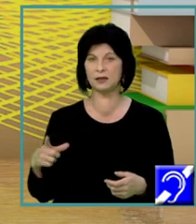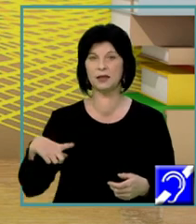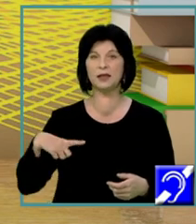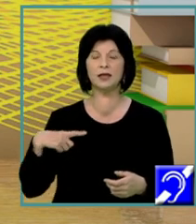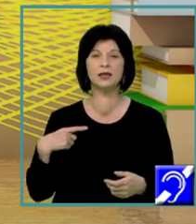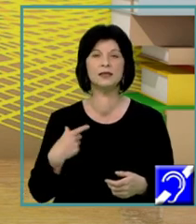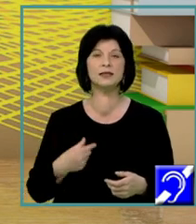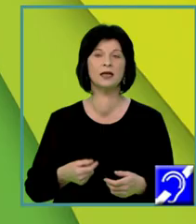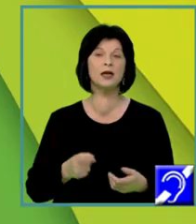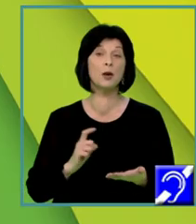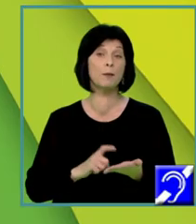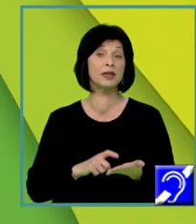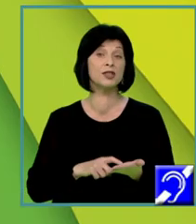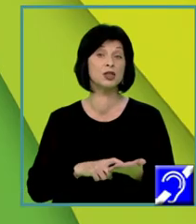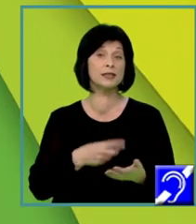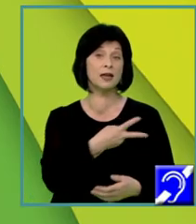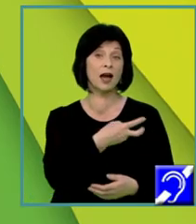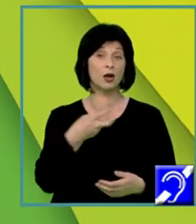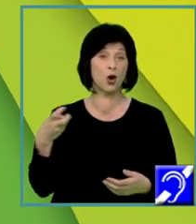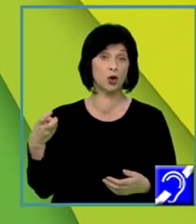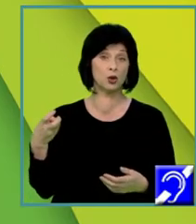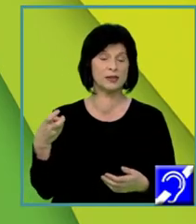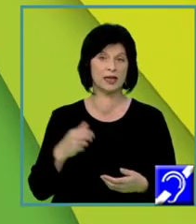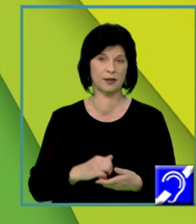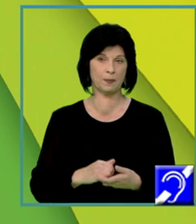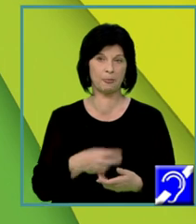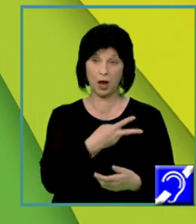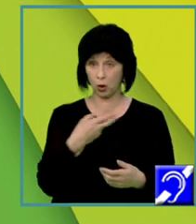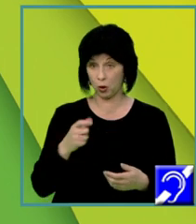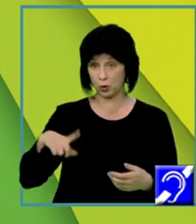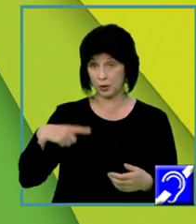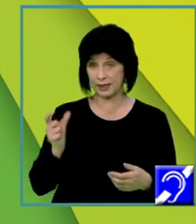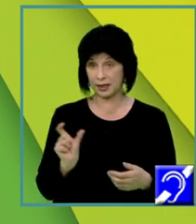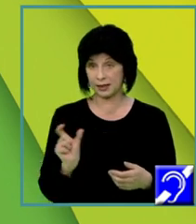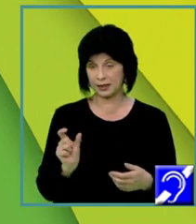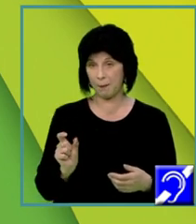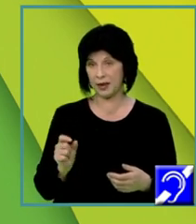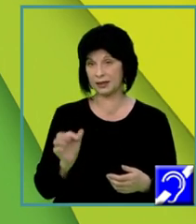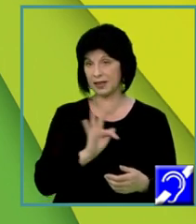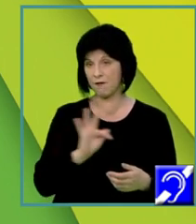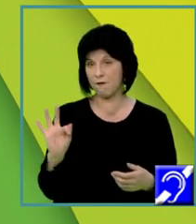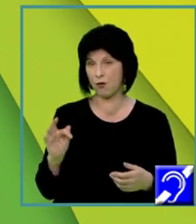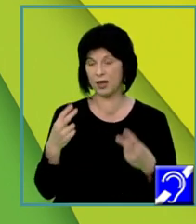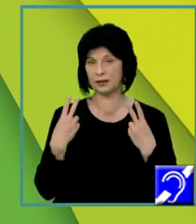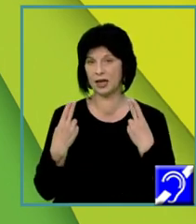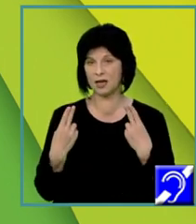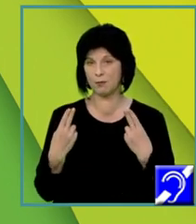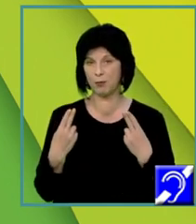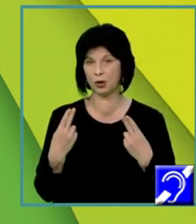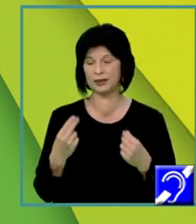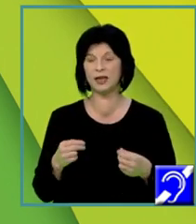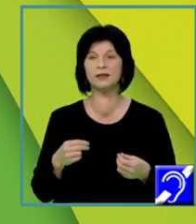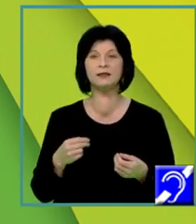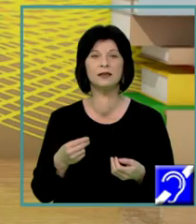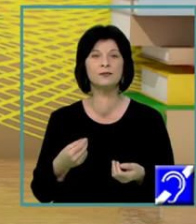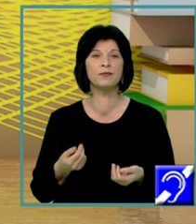precizarea concluziei. Concluzia este o parte foarte importantă a argumentării voastre, de aceea trebuie să